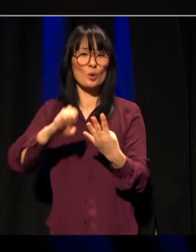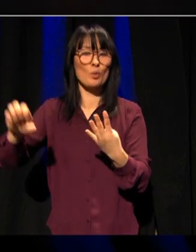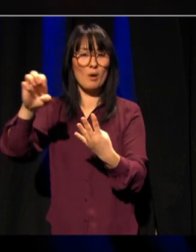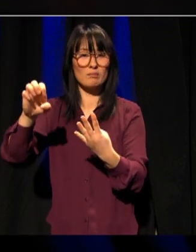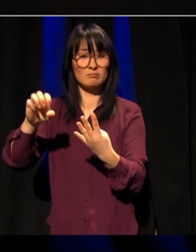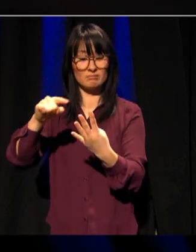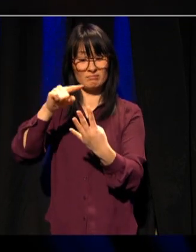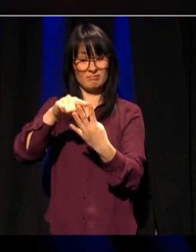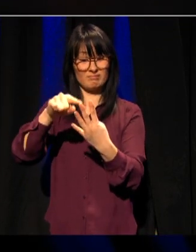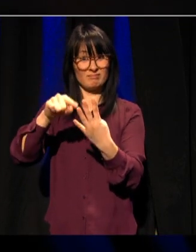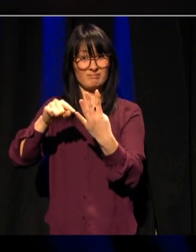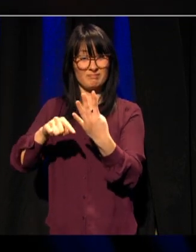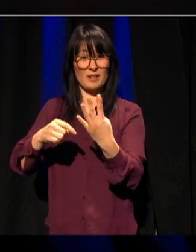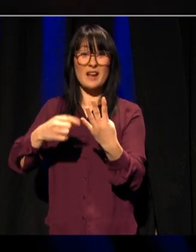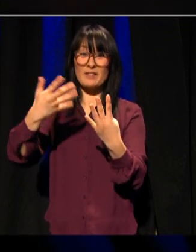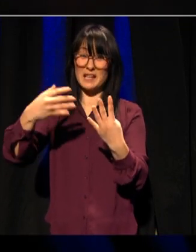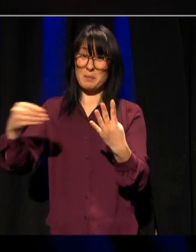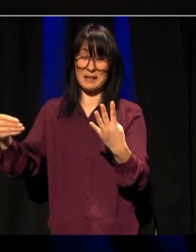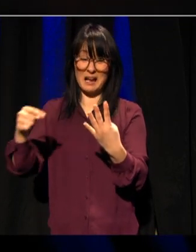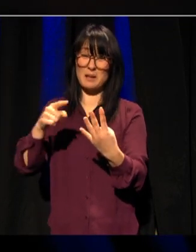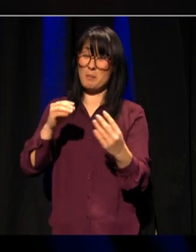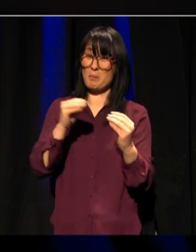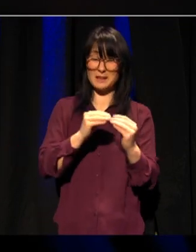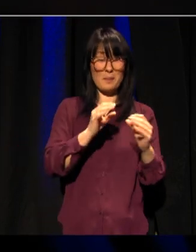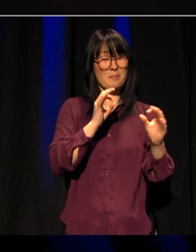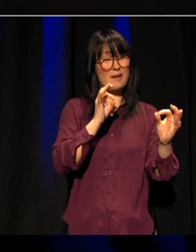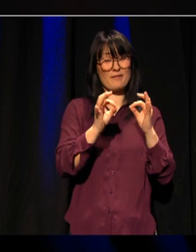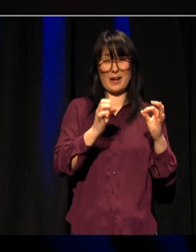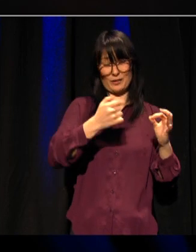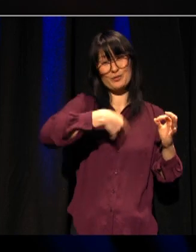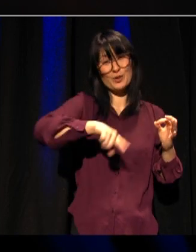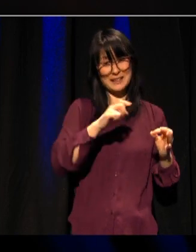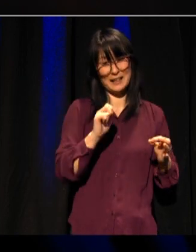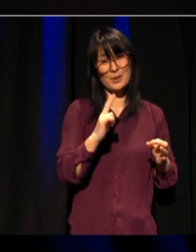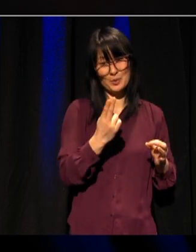Med andre ord virkemiddelsk reddeskydd for NTNU.